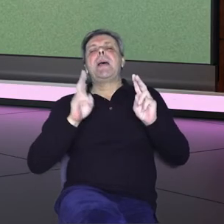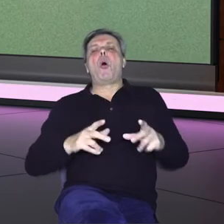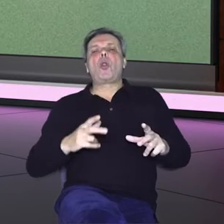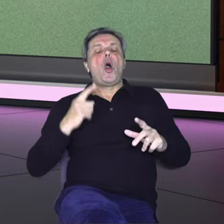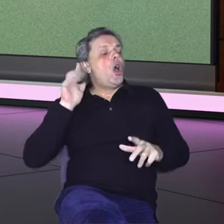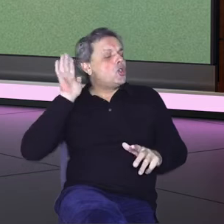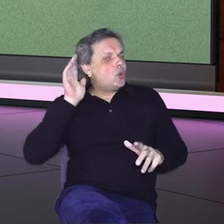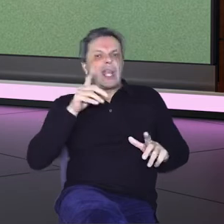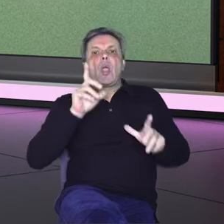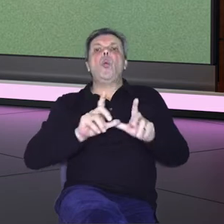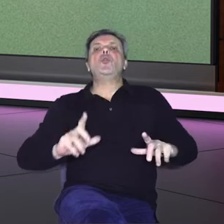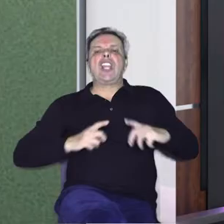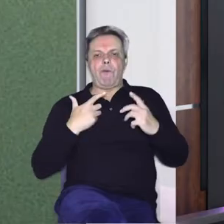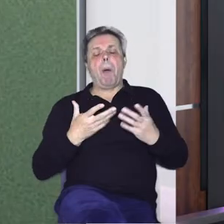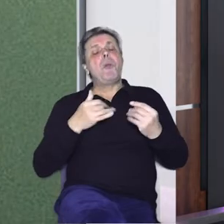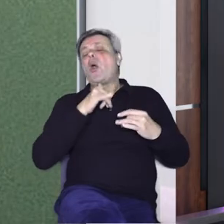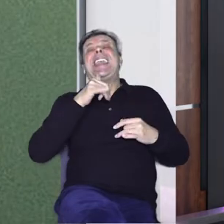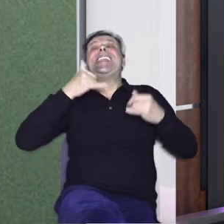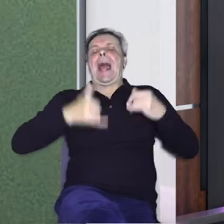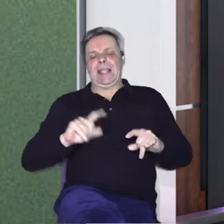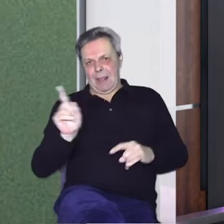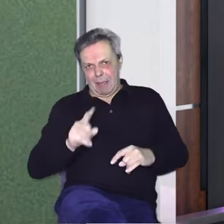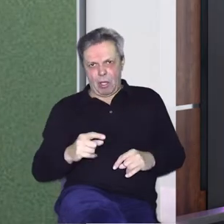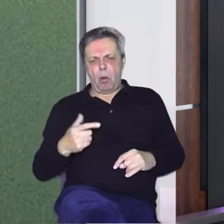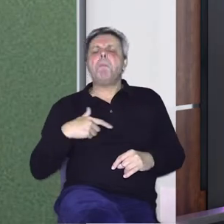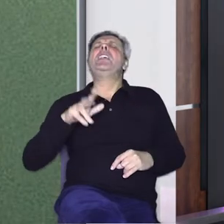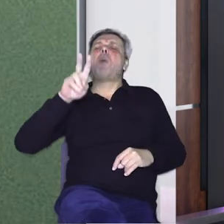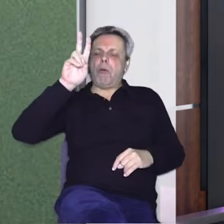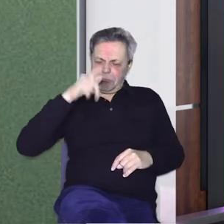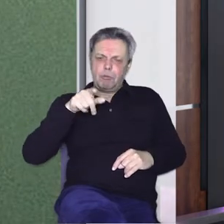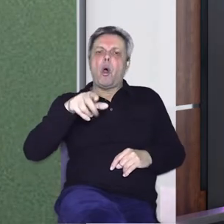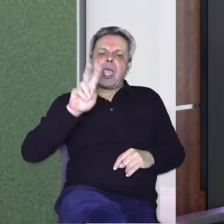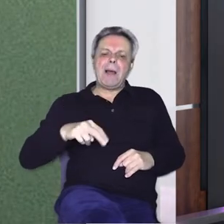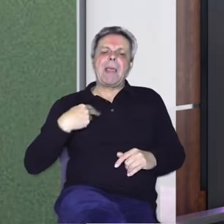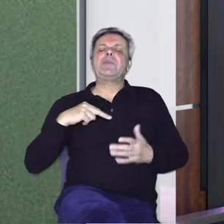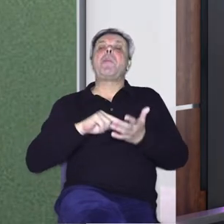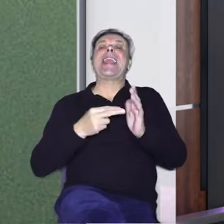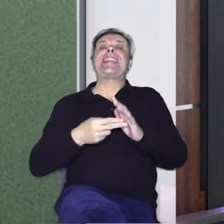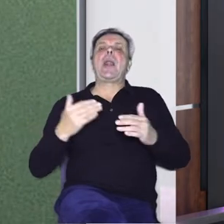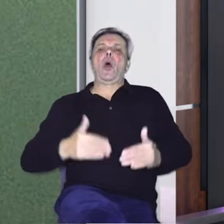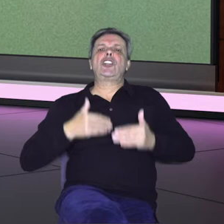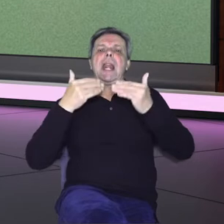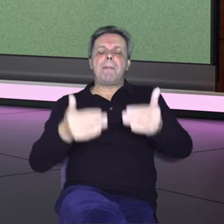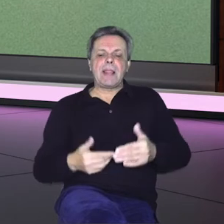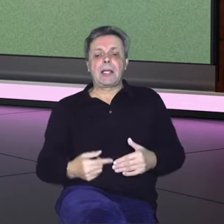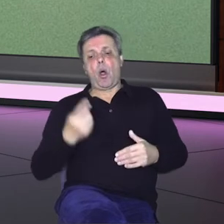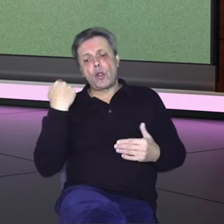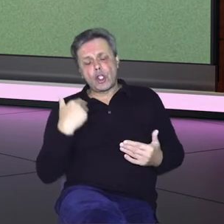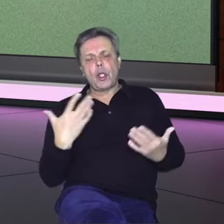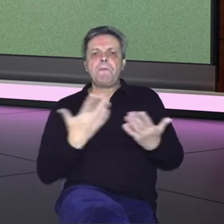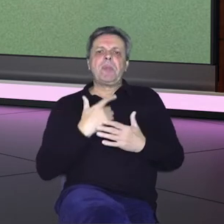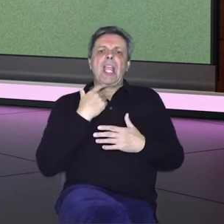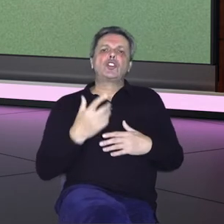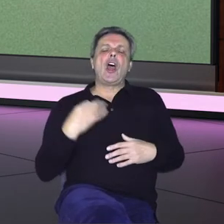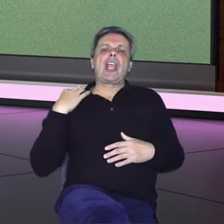mnogi i ni dan danas to nemaju. Mi smo tada u to vrijeme imali, mi smo bili taj tehnološki napredak, odnosno što je